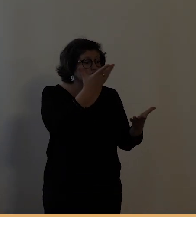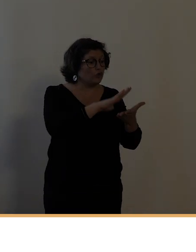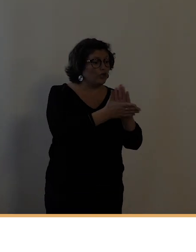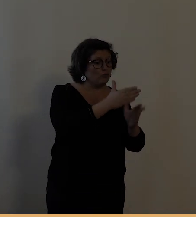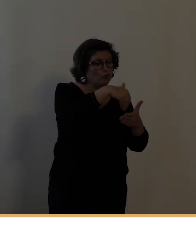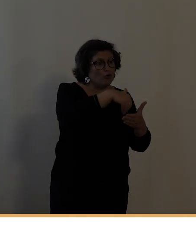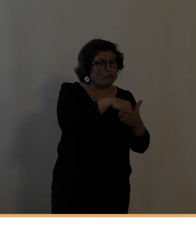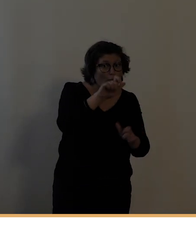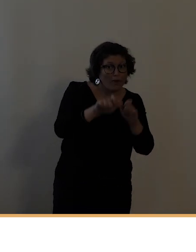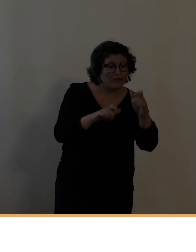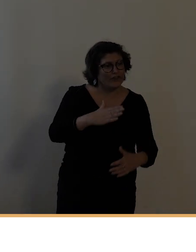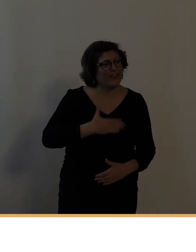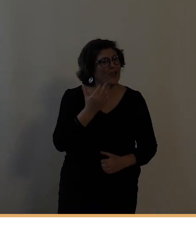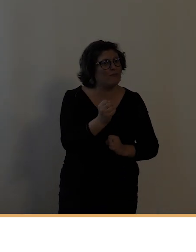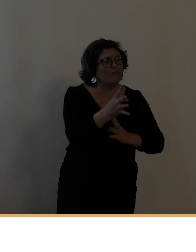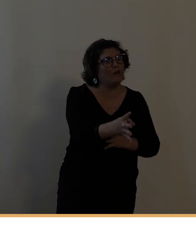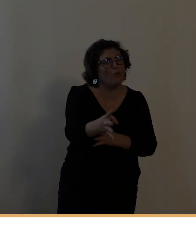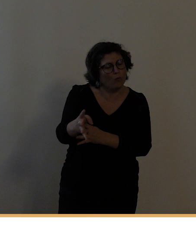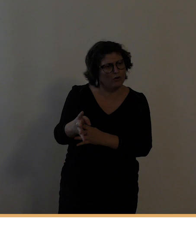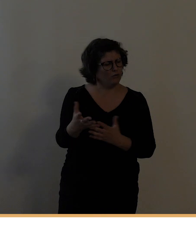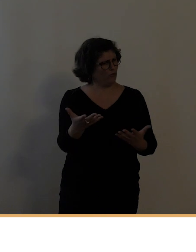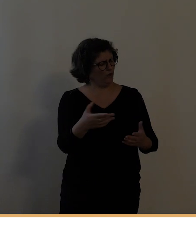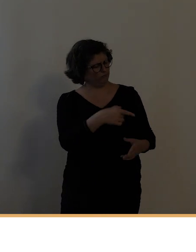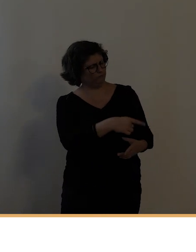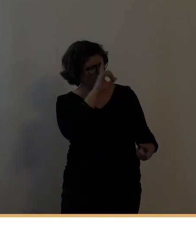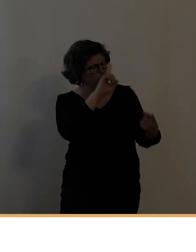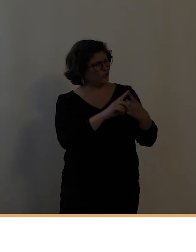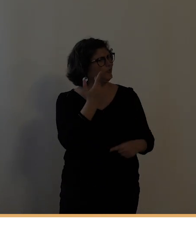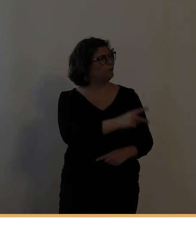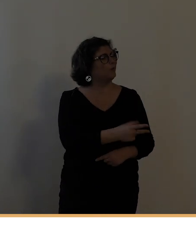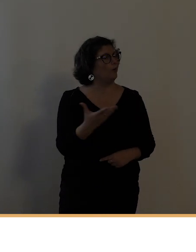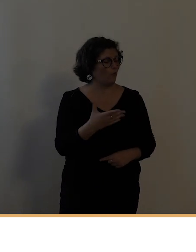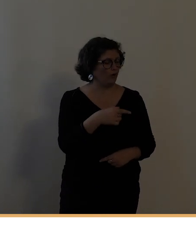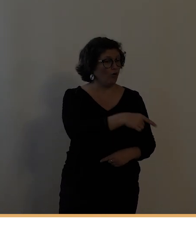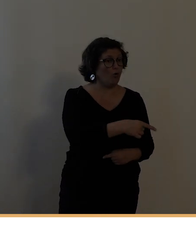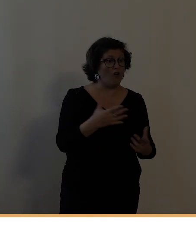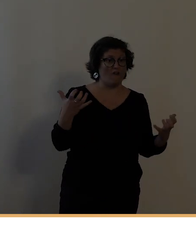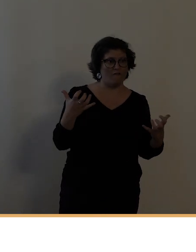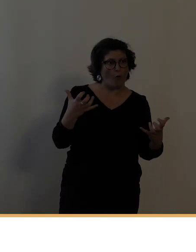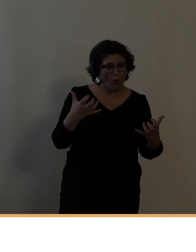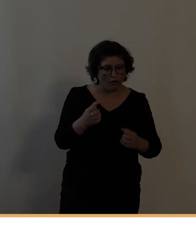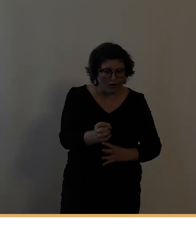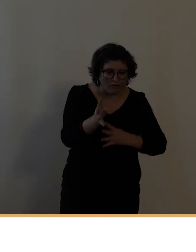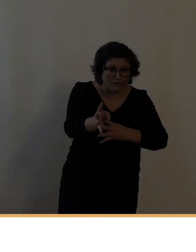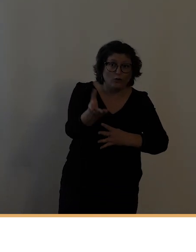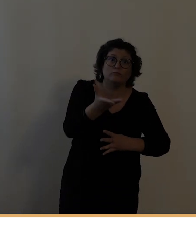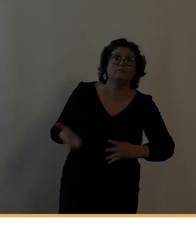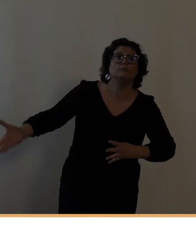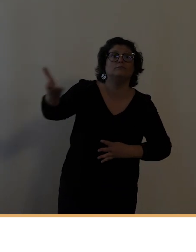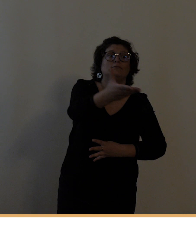vélocypèdes. Alors, quels sont les buts de cette association ? Les buts sont de développer le goût et l'usage du cycle.